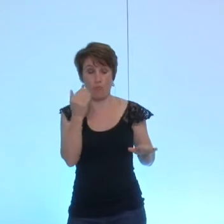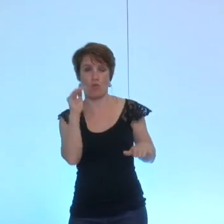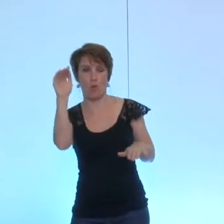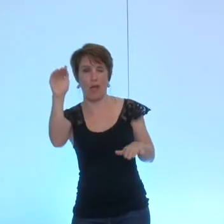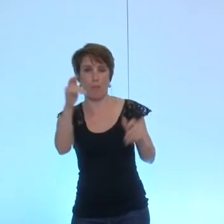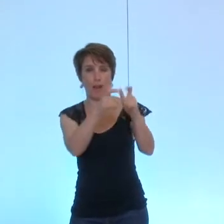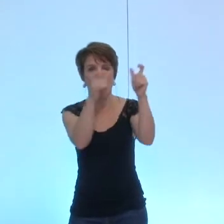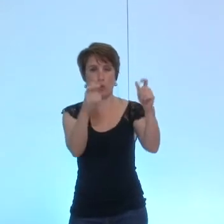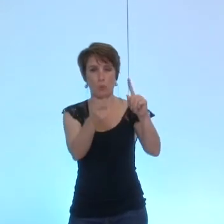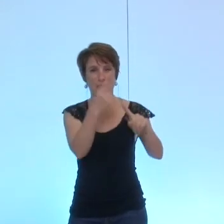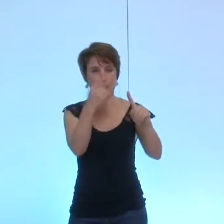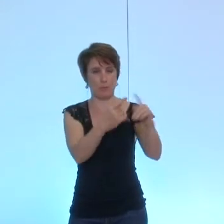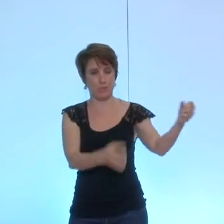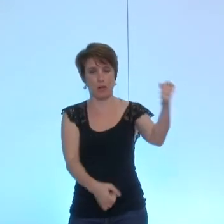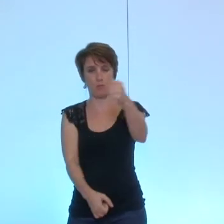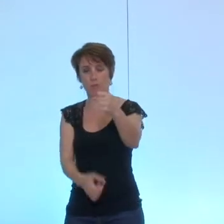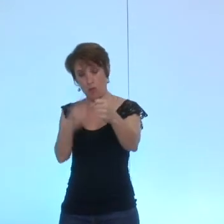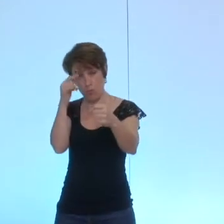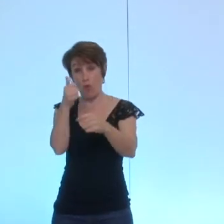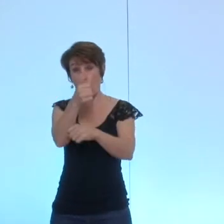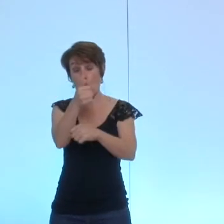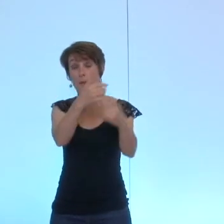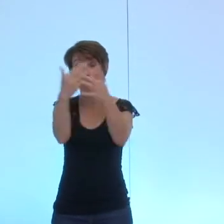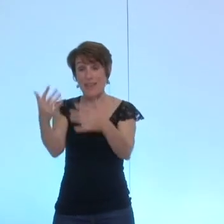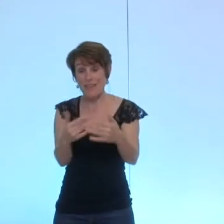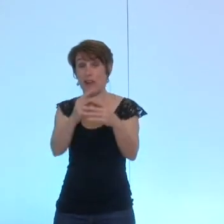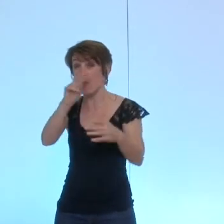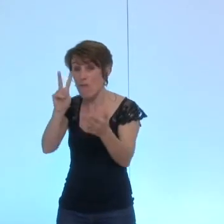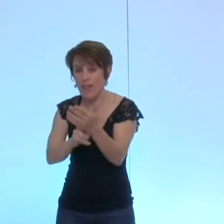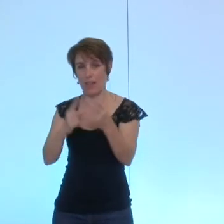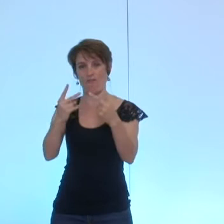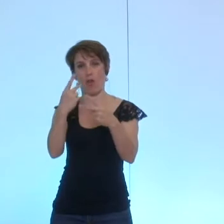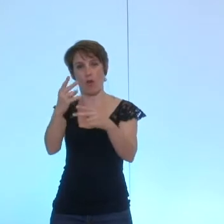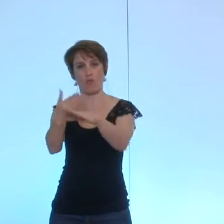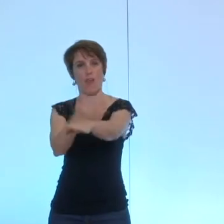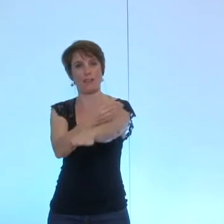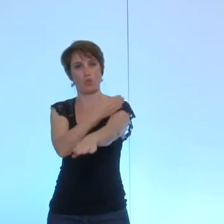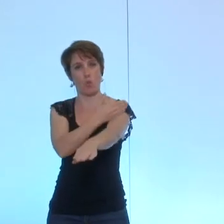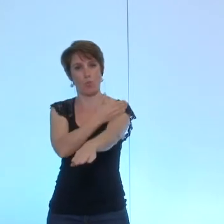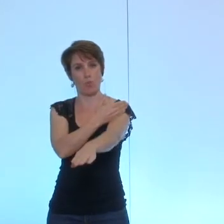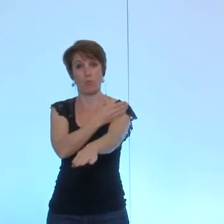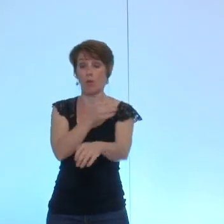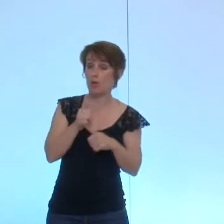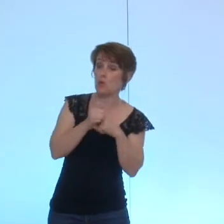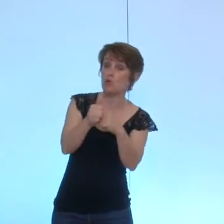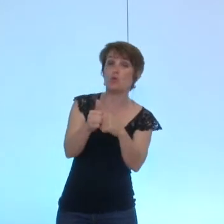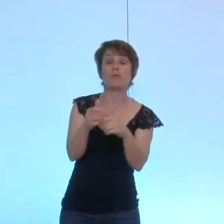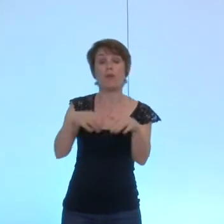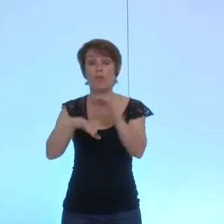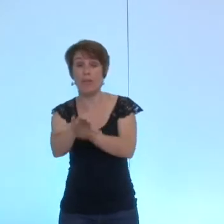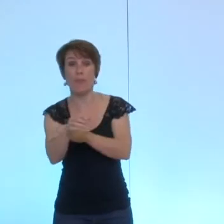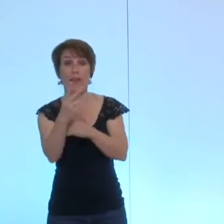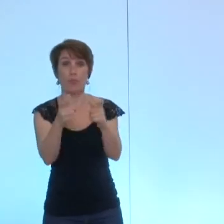pour qu'elle calcule à notre place la valeur effective de ses actions en tenant compte du capital de la compagnie de chauffage